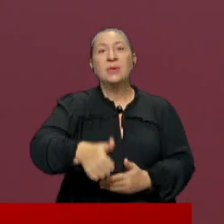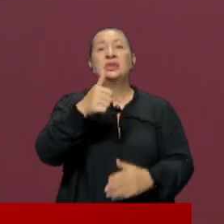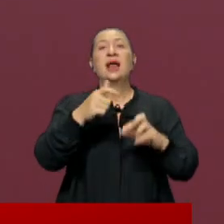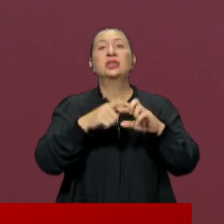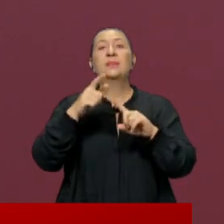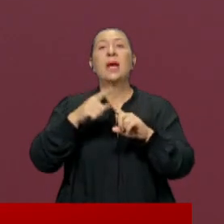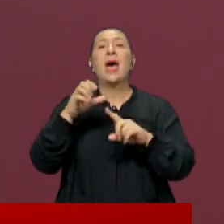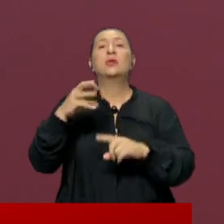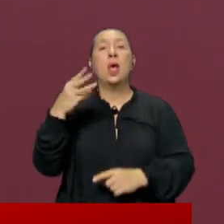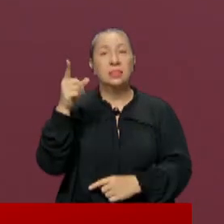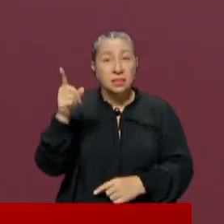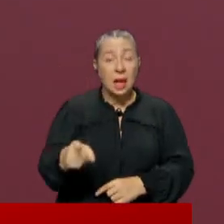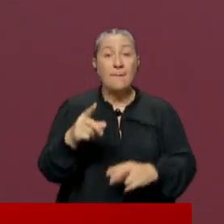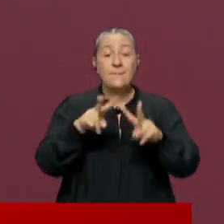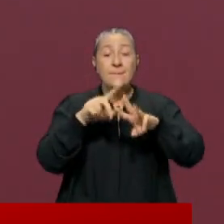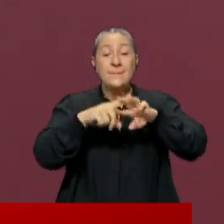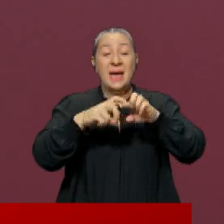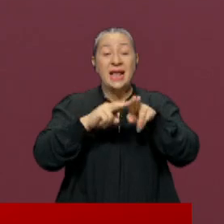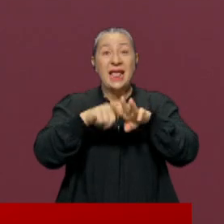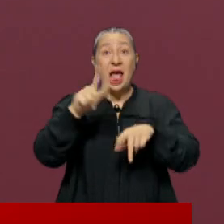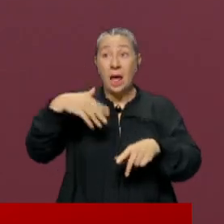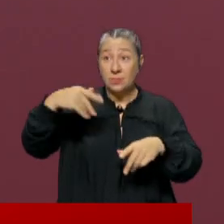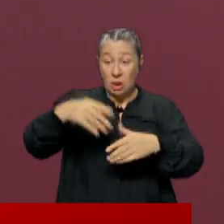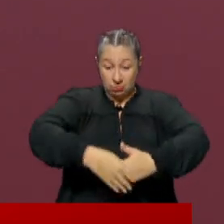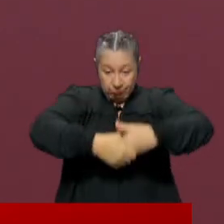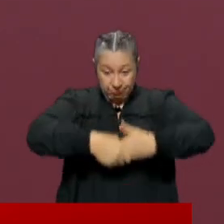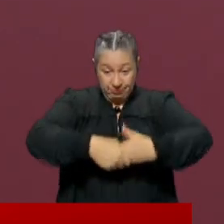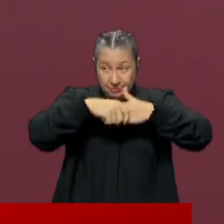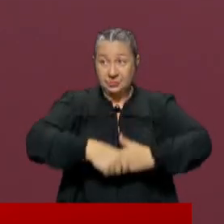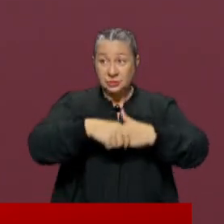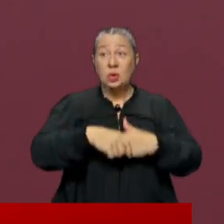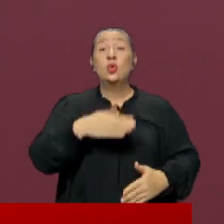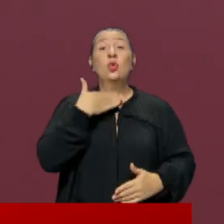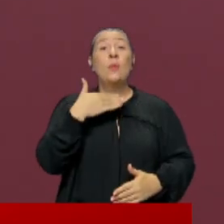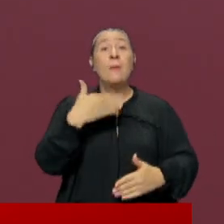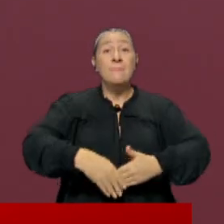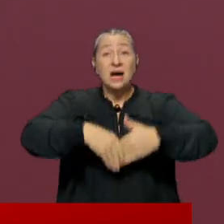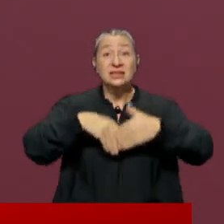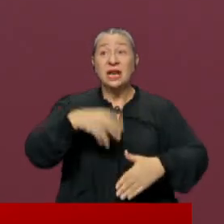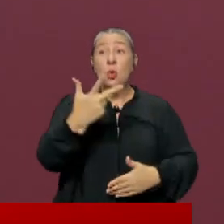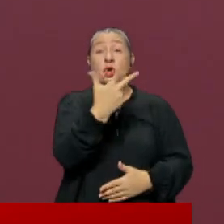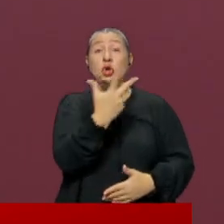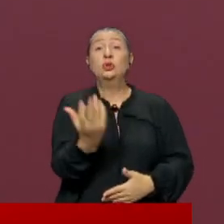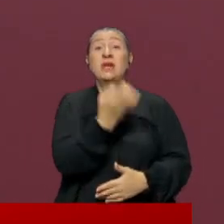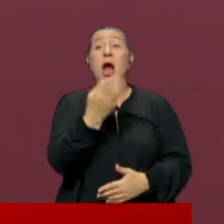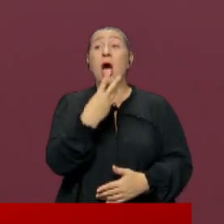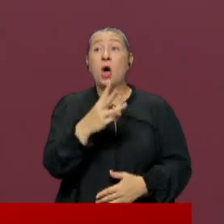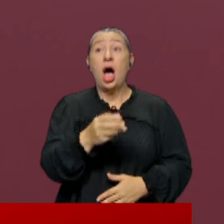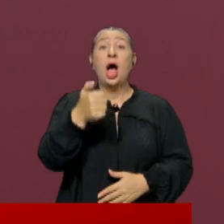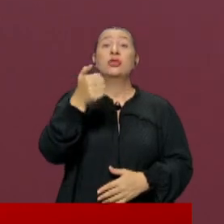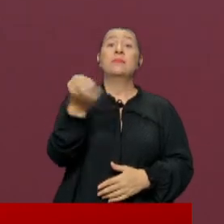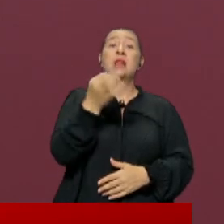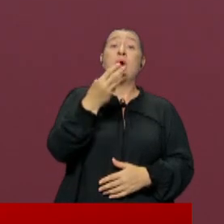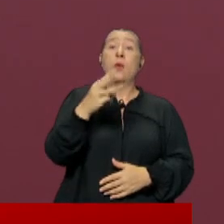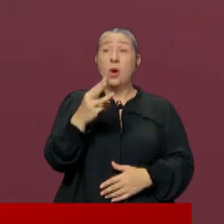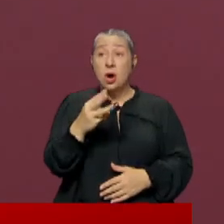Recep Tayyip Erdoğan, Merkel'le hepimizin gözü önünde böyle el ele tutuşup kurban pazarlığı gibi 3 milyar avro, 6 milyar